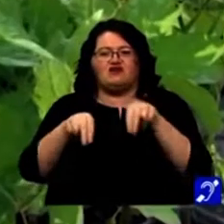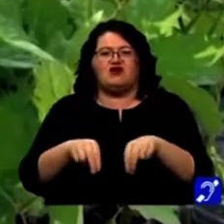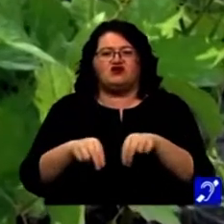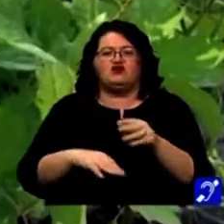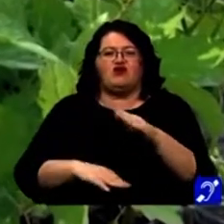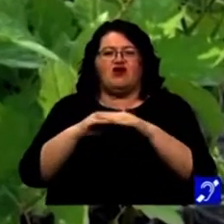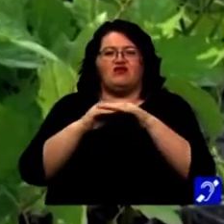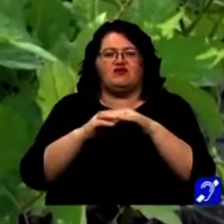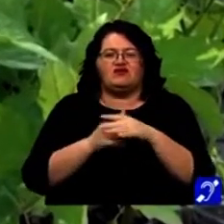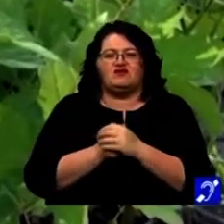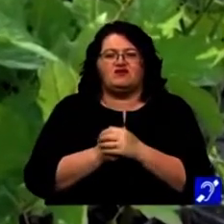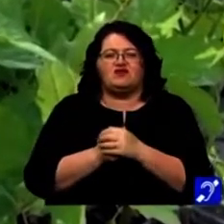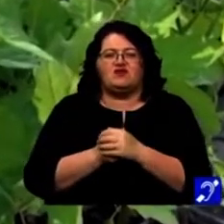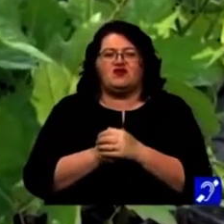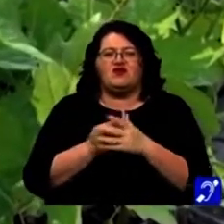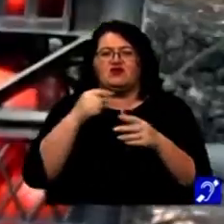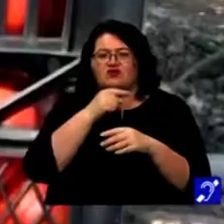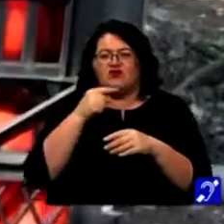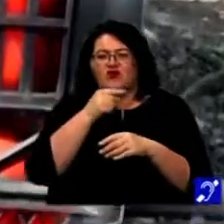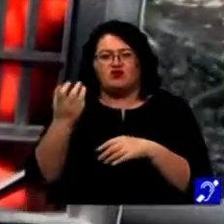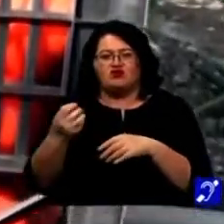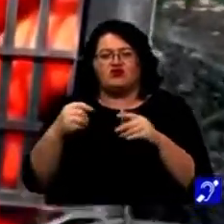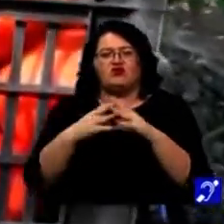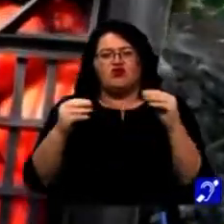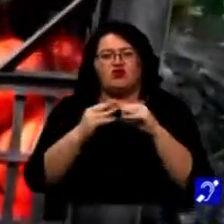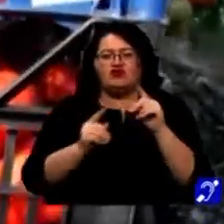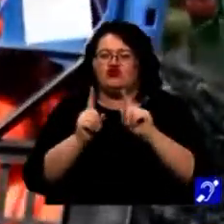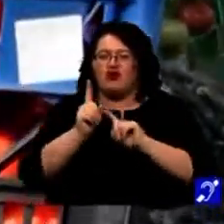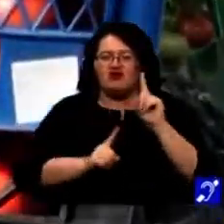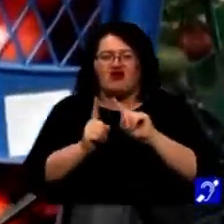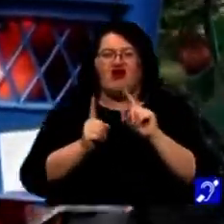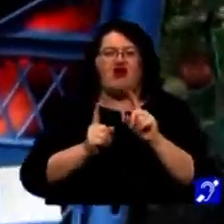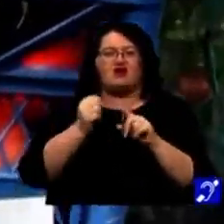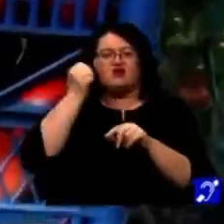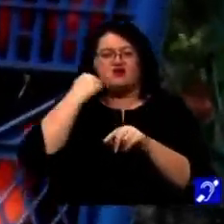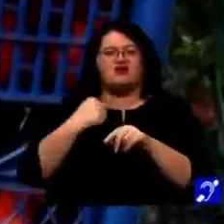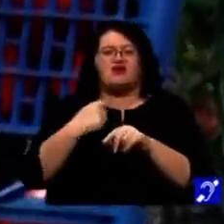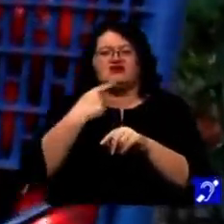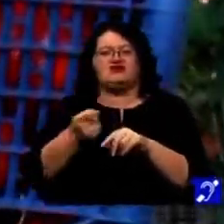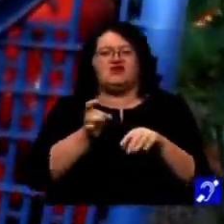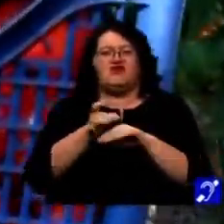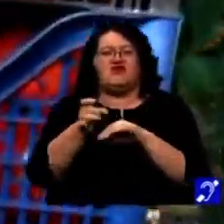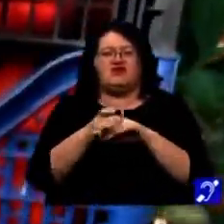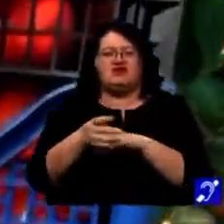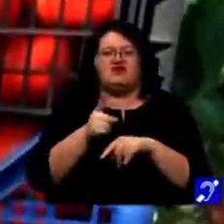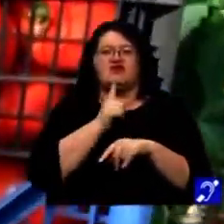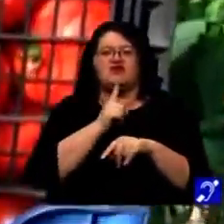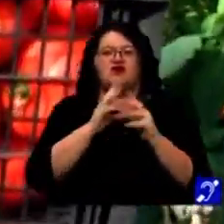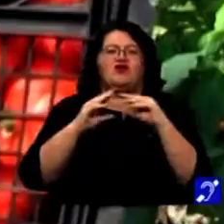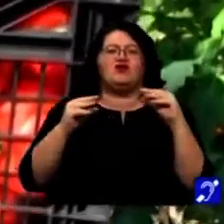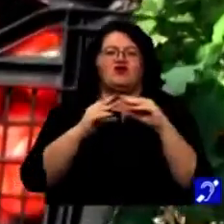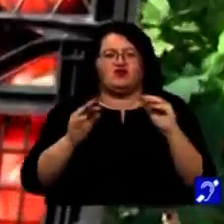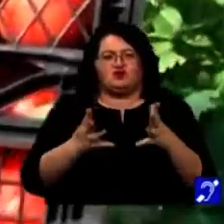maturitate. Soile de roșii române sunt așadar o raritate, chiar dacă în piețe comercianții își vor vinde marfa sub această